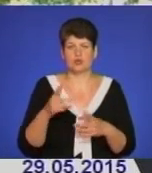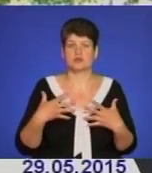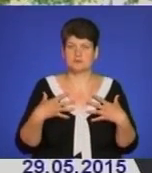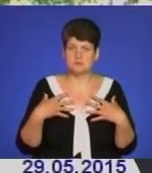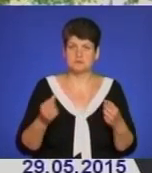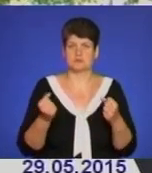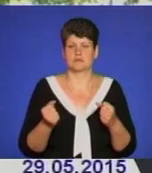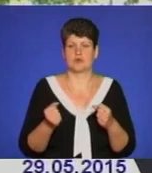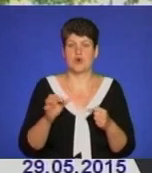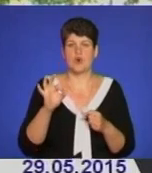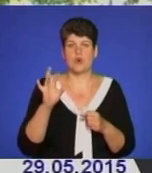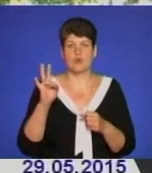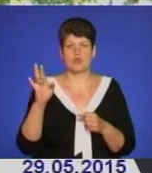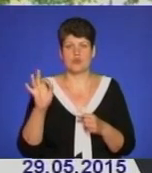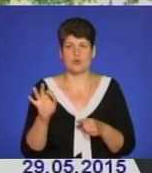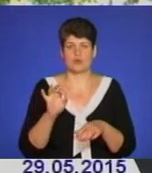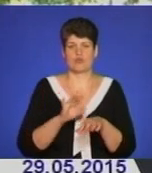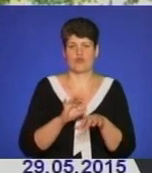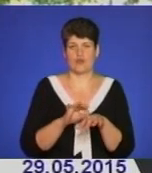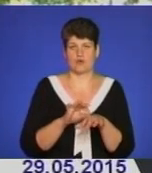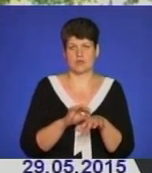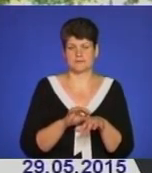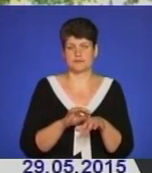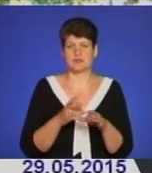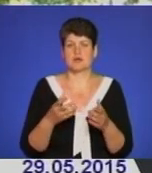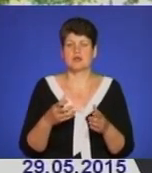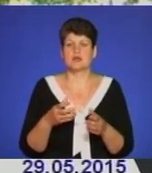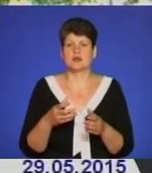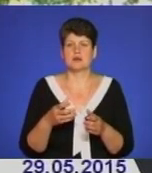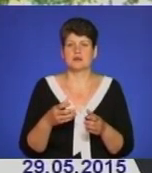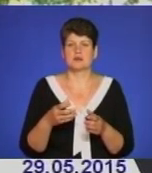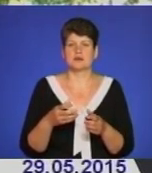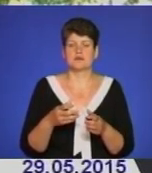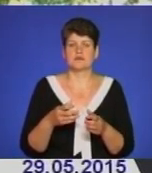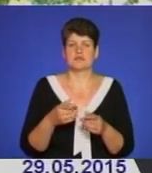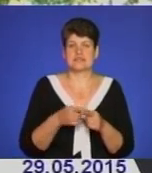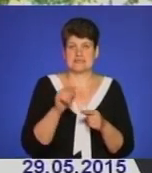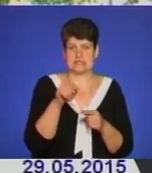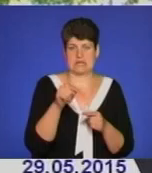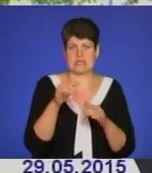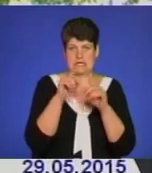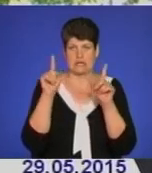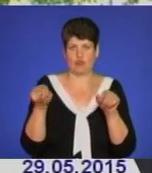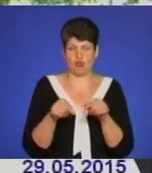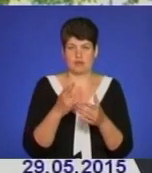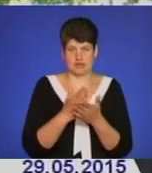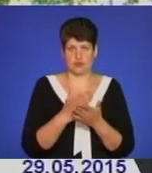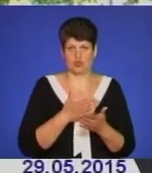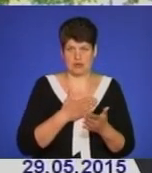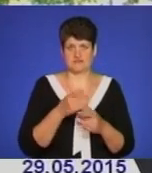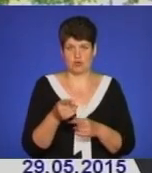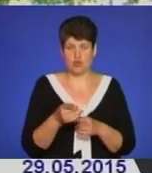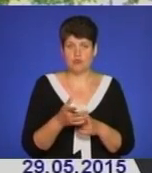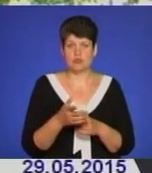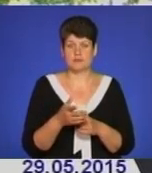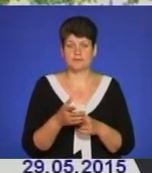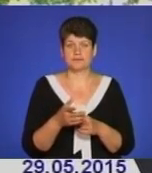від онкохворих, онкохвороб своїх. Від цієї ікони, яка в нас буде в Тернополі,